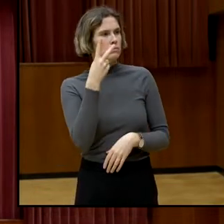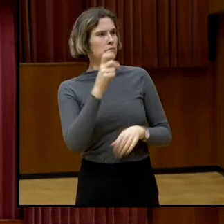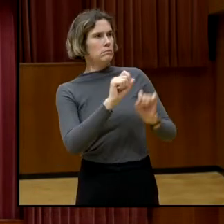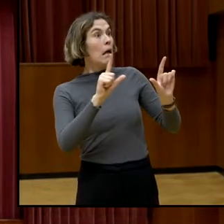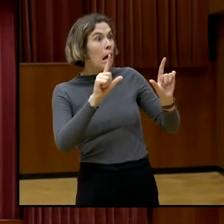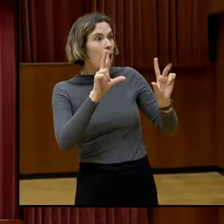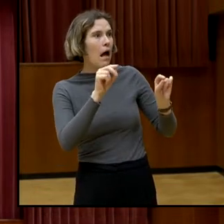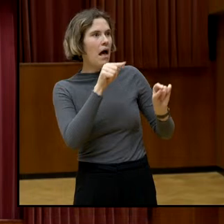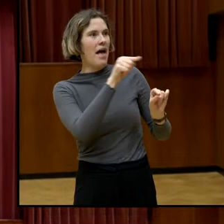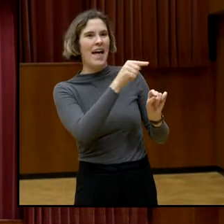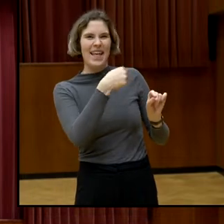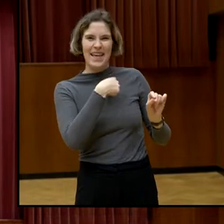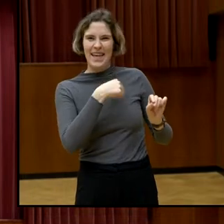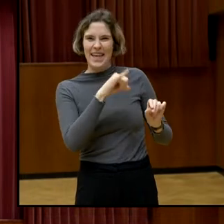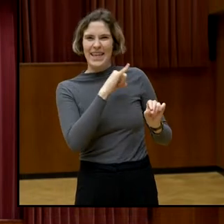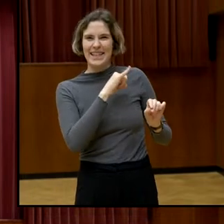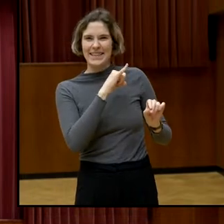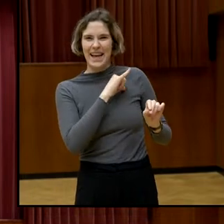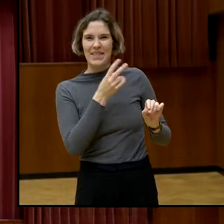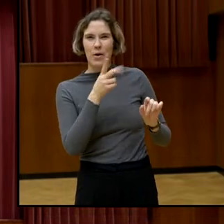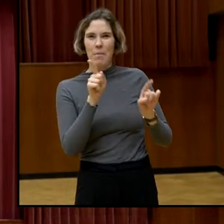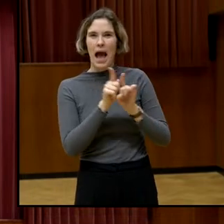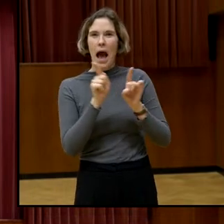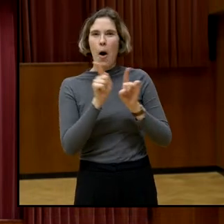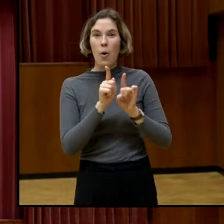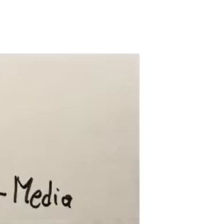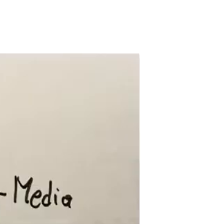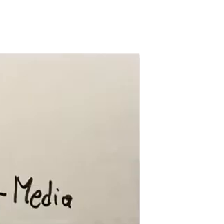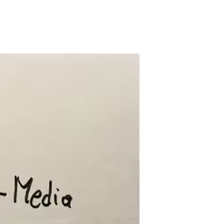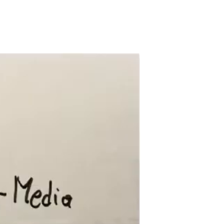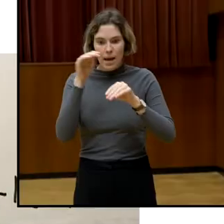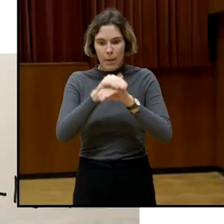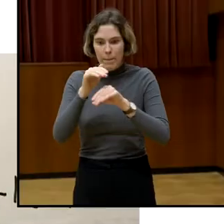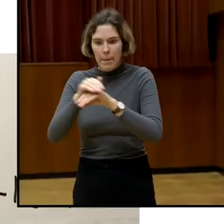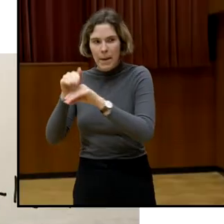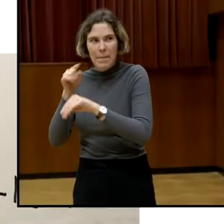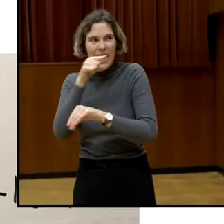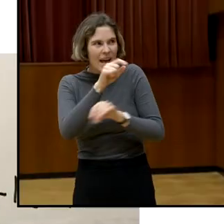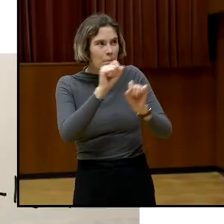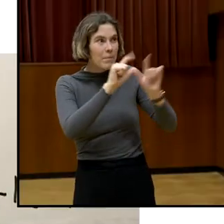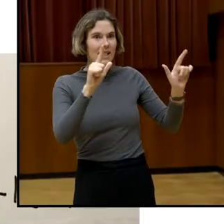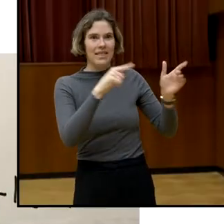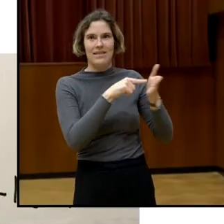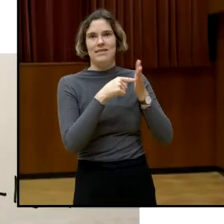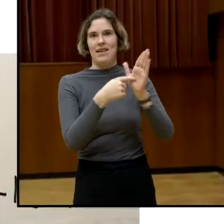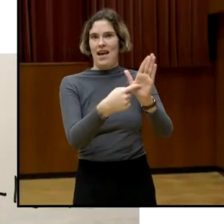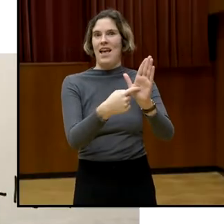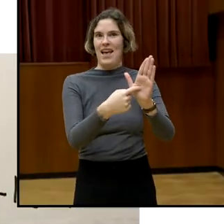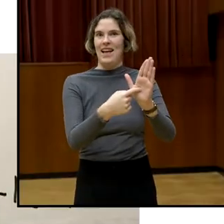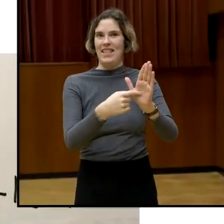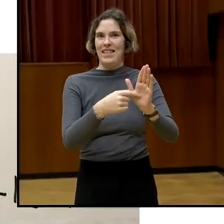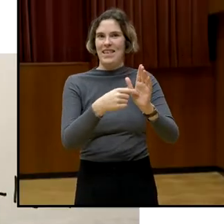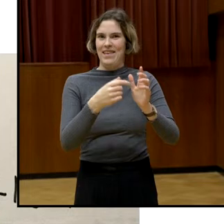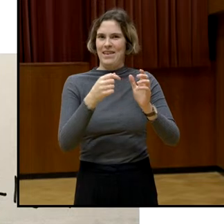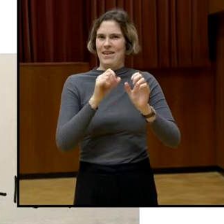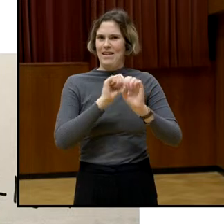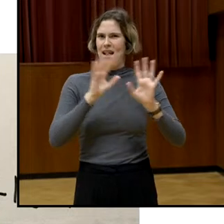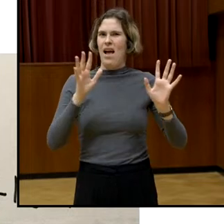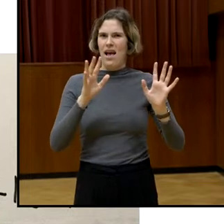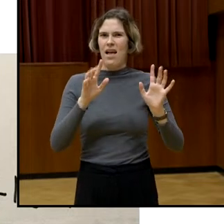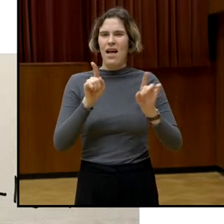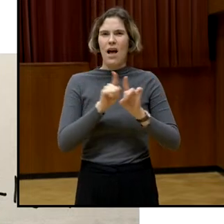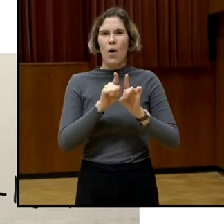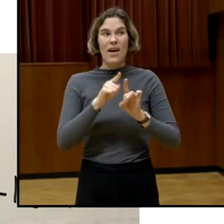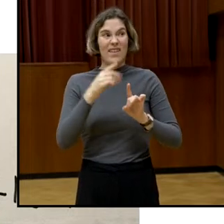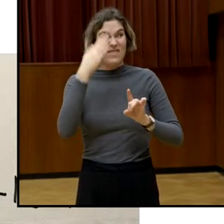in der Studie herausgefunden haben, so in sich trägt, versteckt. Nämlich, dass nicht immer ganz ein eindeutiger Wissenschaftsbegriff, von dem